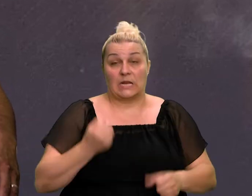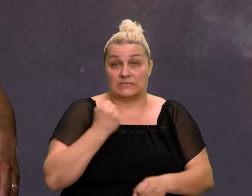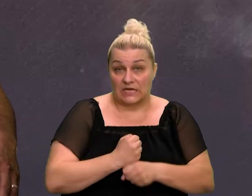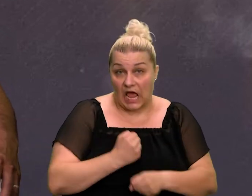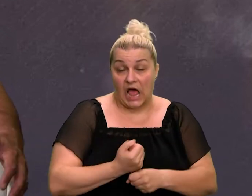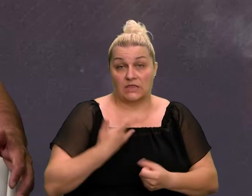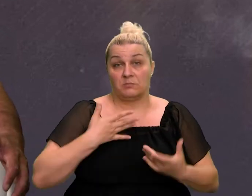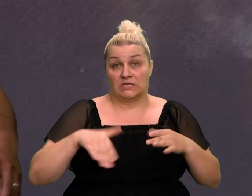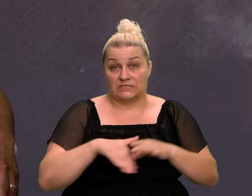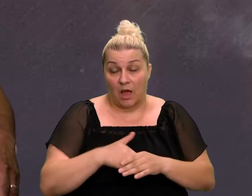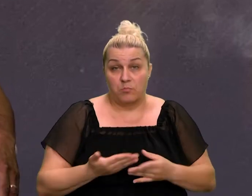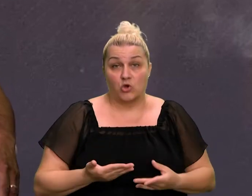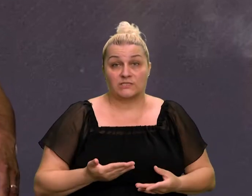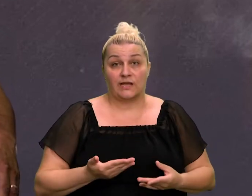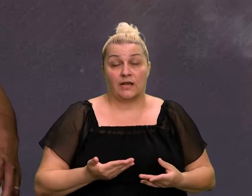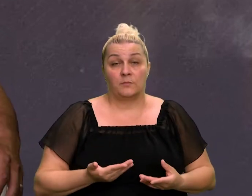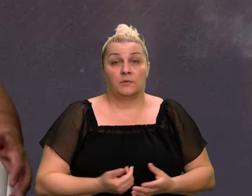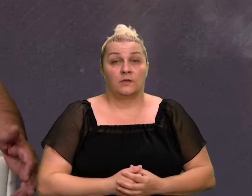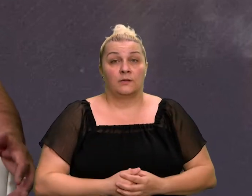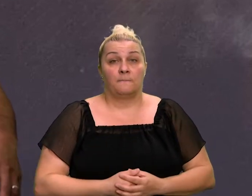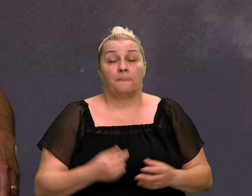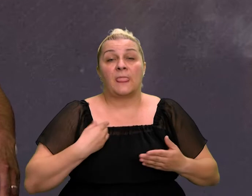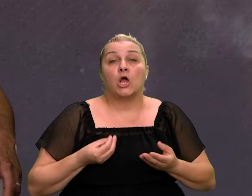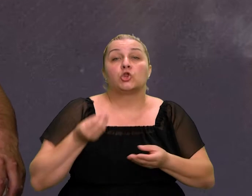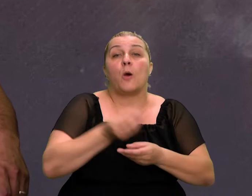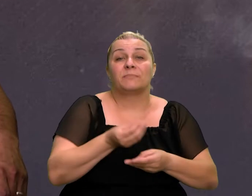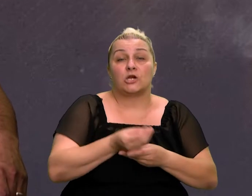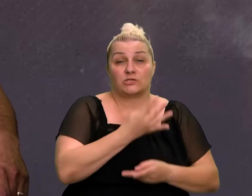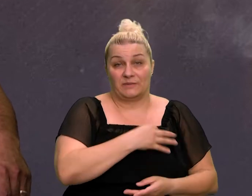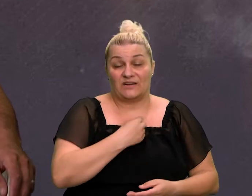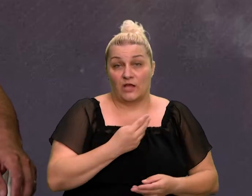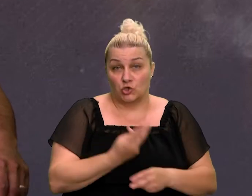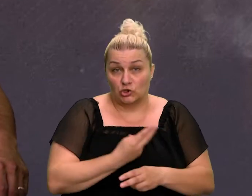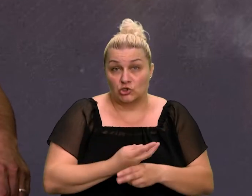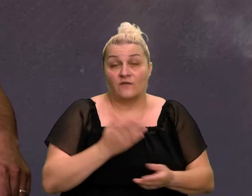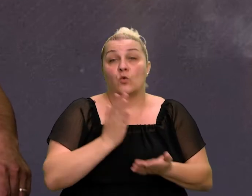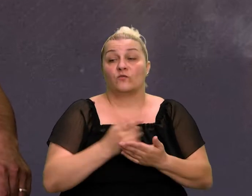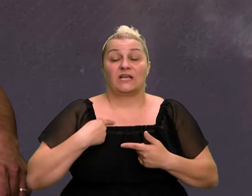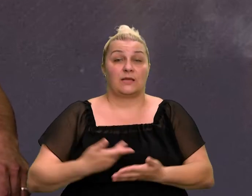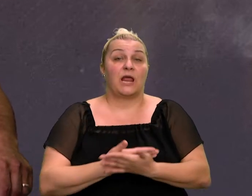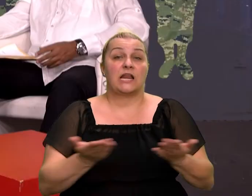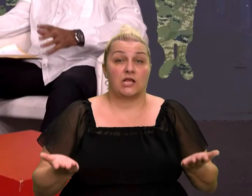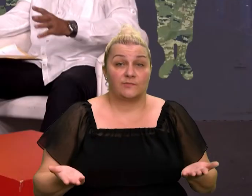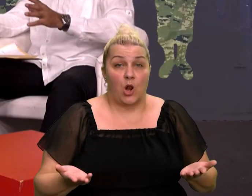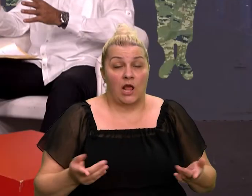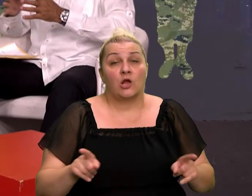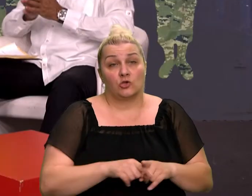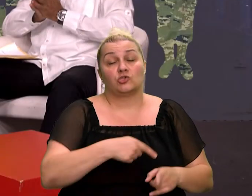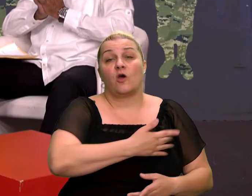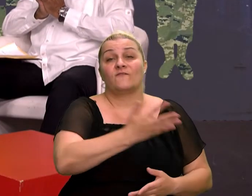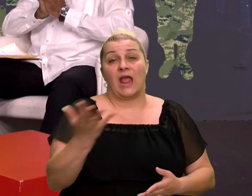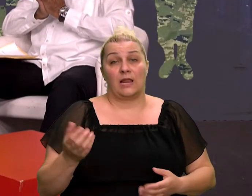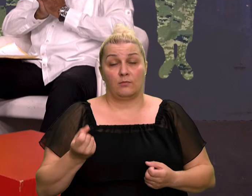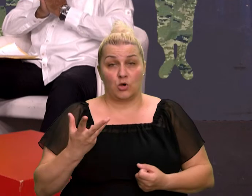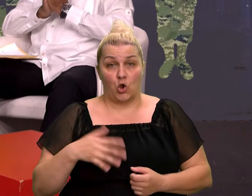zaposlen sam, doprinosim Hrvatskoj državi i uvijek sam na raspolaganju i tako je jedan veliki broj ljudi. Da, evo nas posljedne dvije,